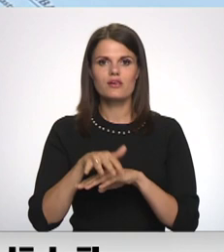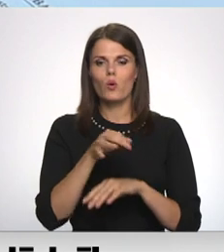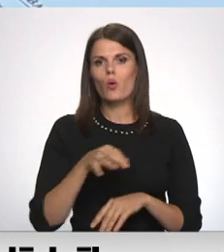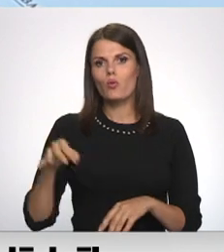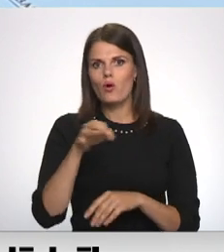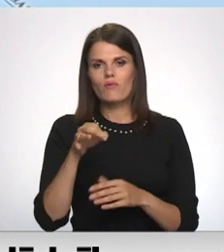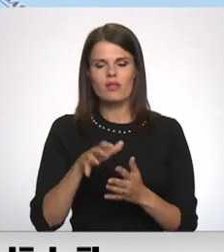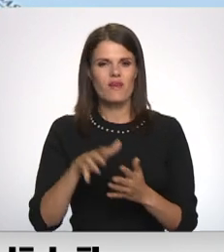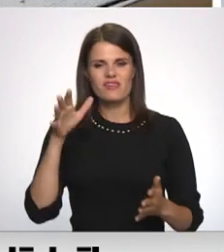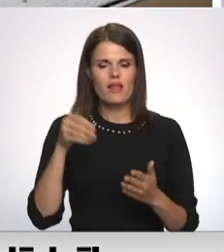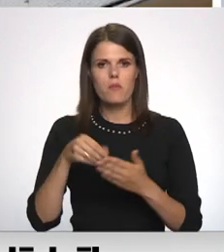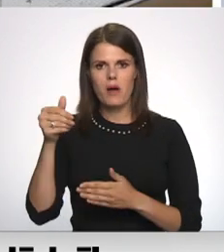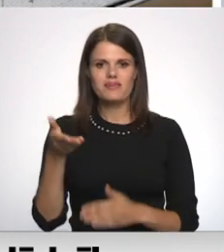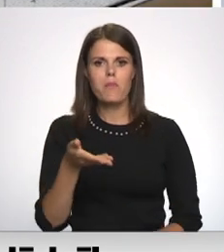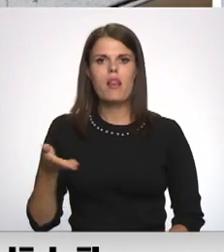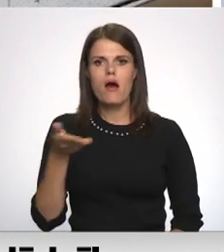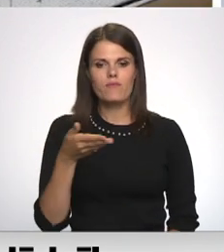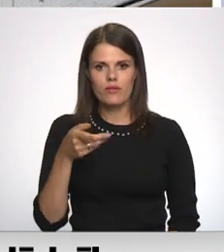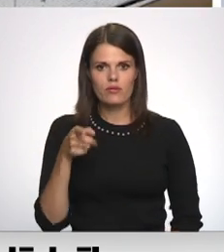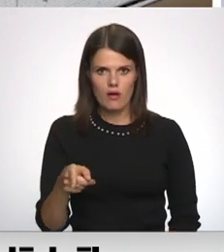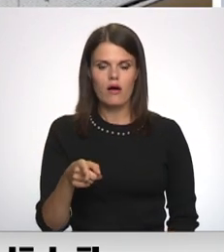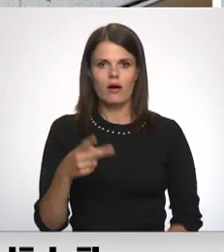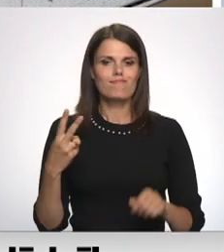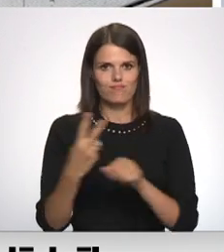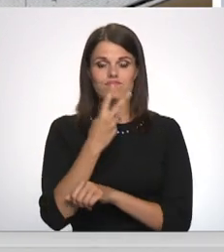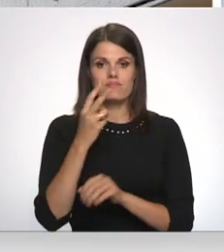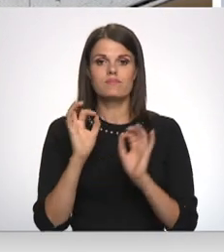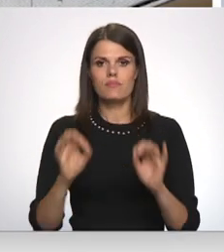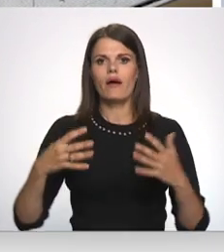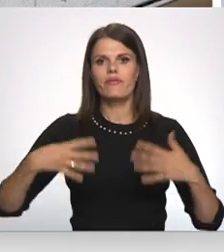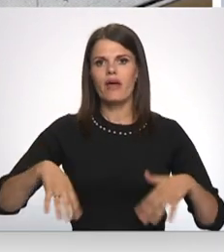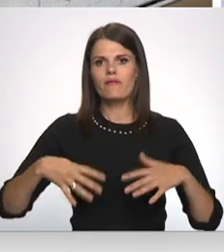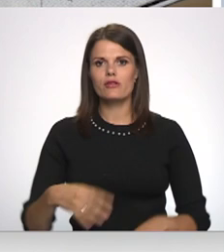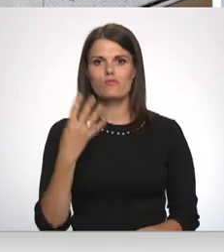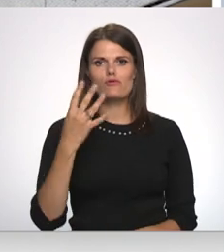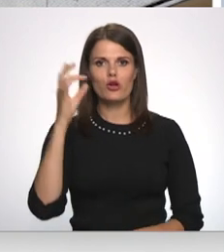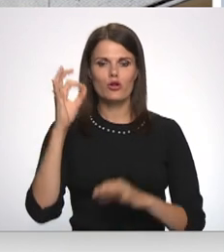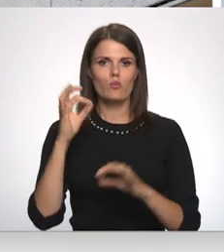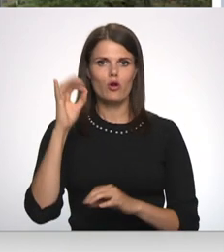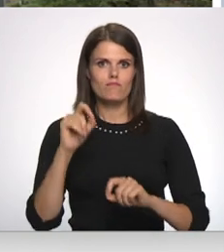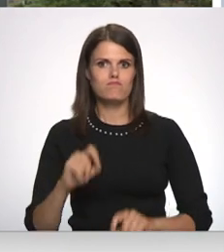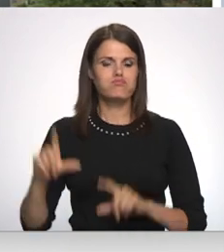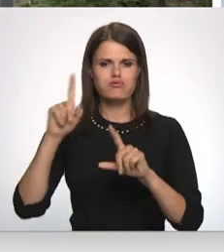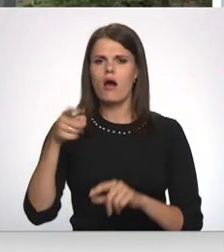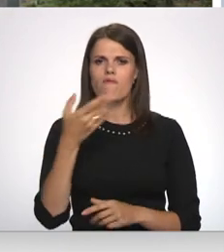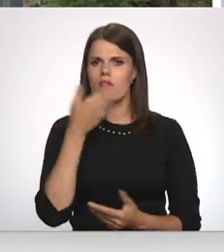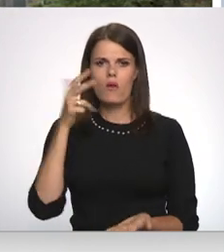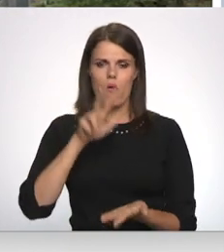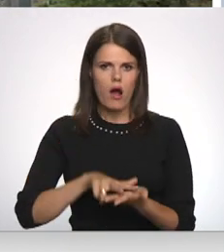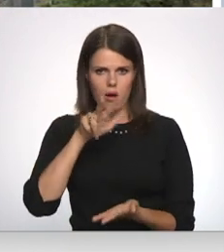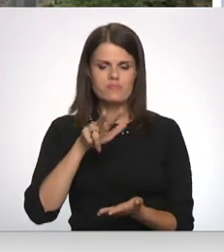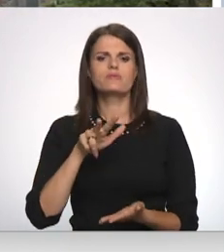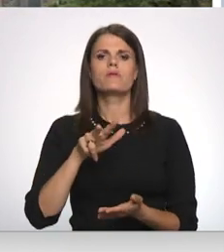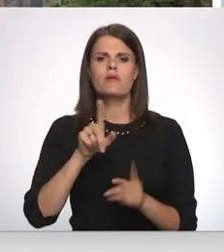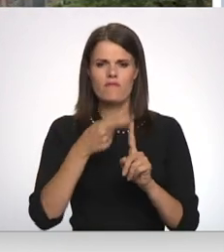Lielākais esotpļā viņās. Jā, viņš ir principā dubultojies par 94 procenti, viņš jau nav apstiprināts, un tur vēl kaut